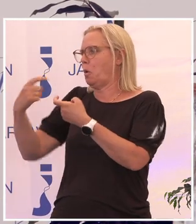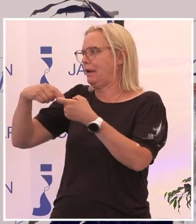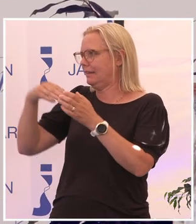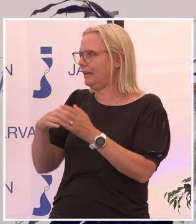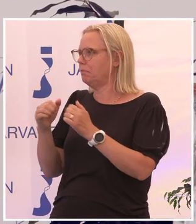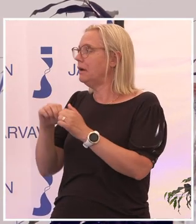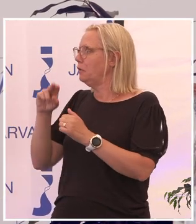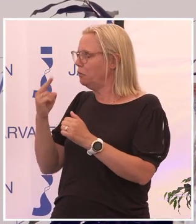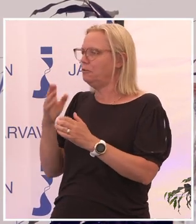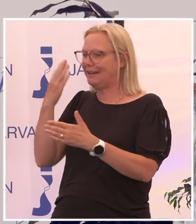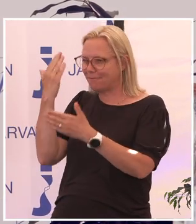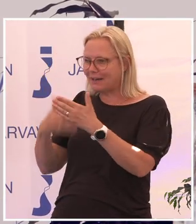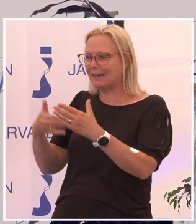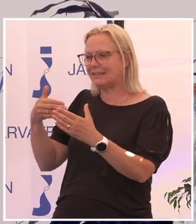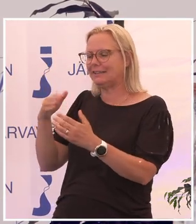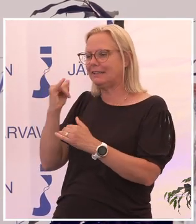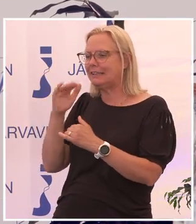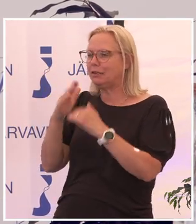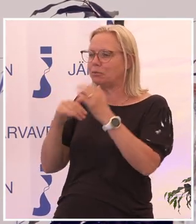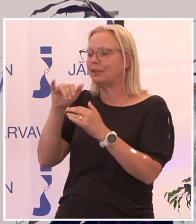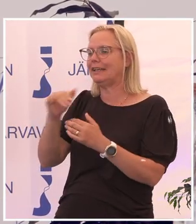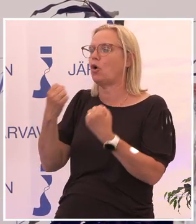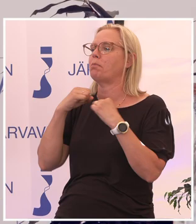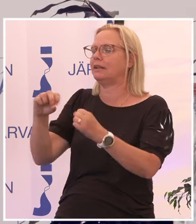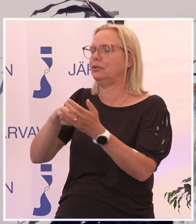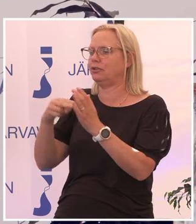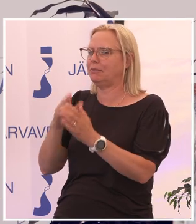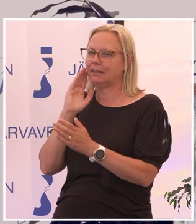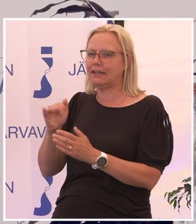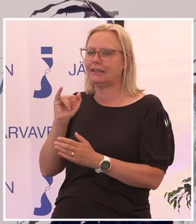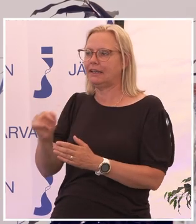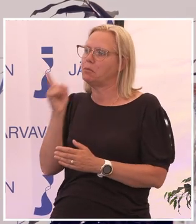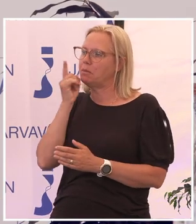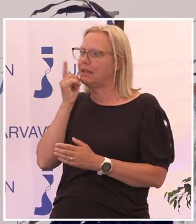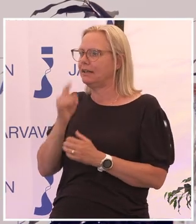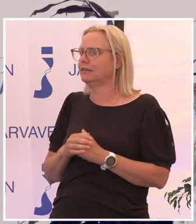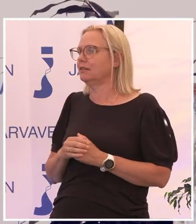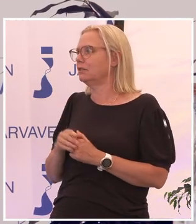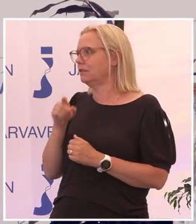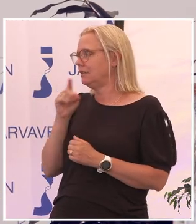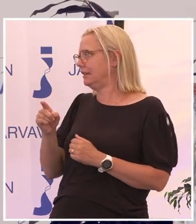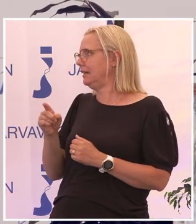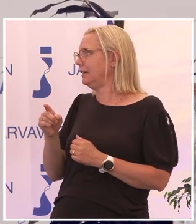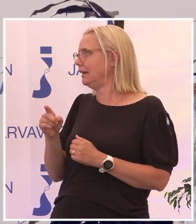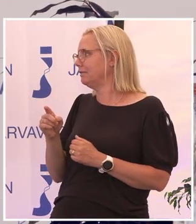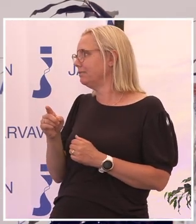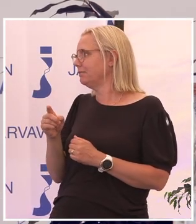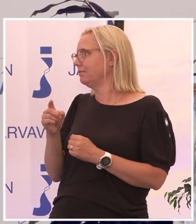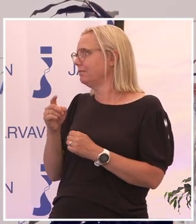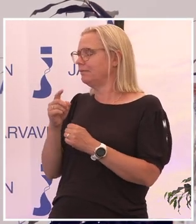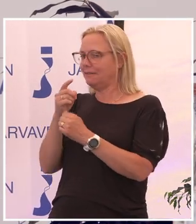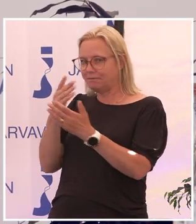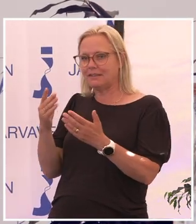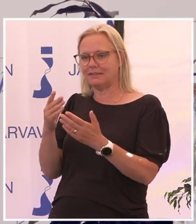Nu är det inbyggt i operativsystemet direkt i telefonen och det... Det innebär ett sånt där språng i hur vi